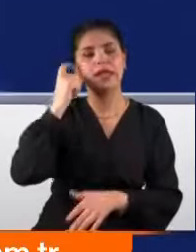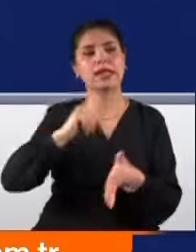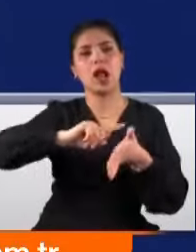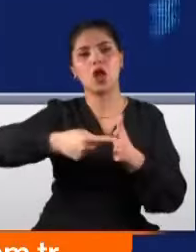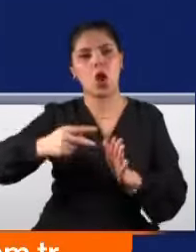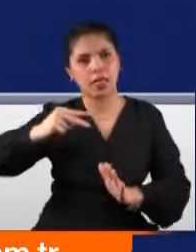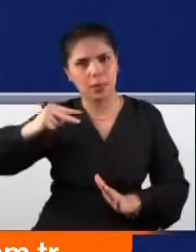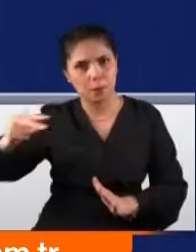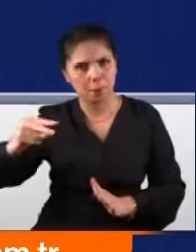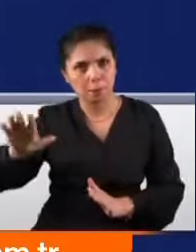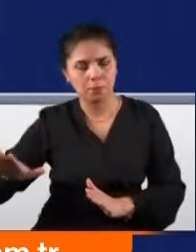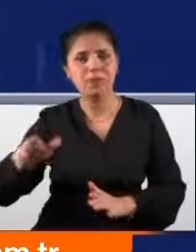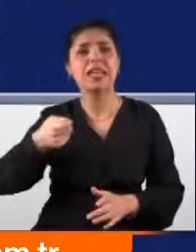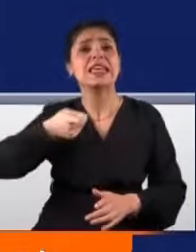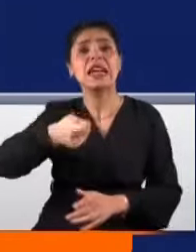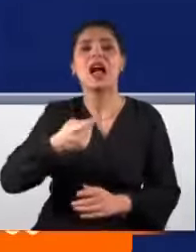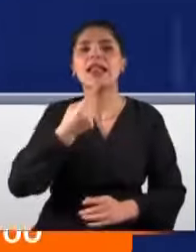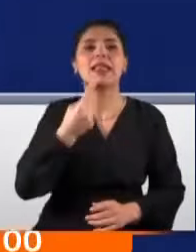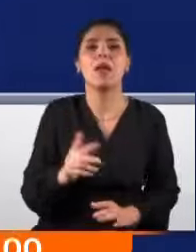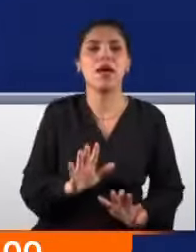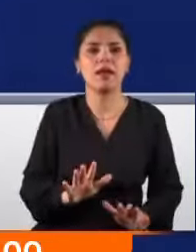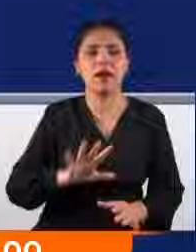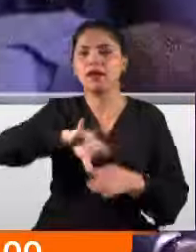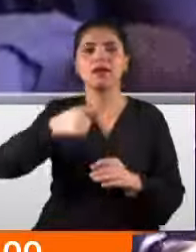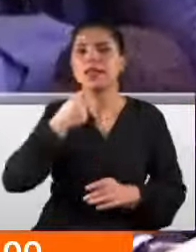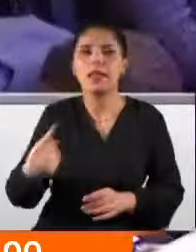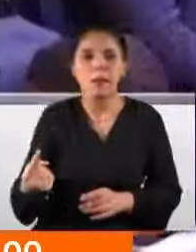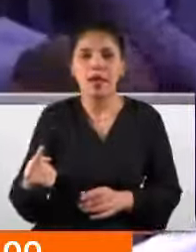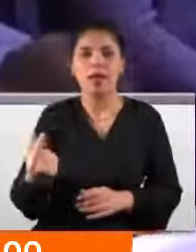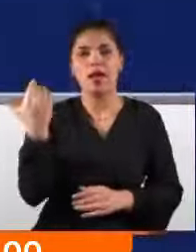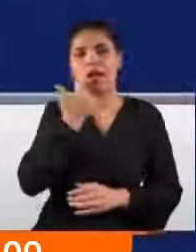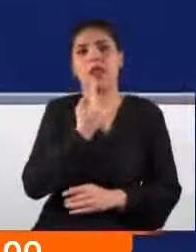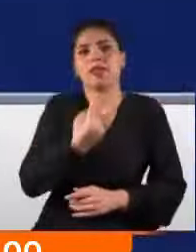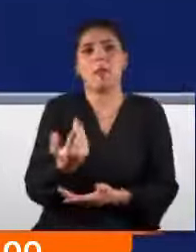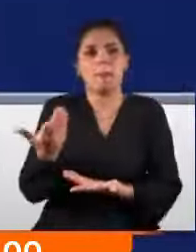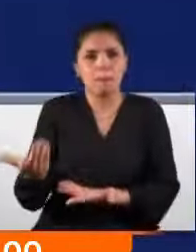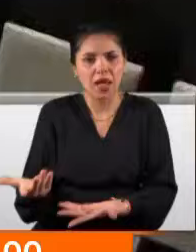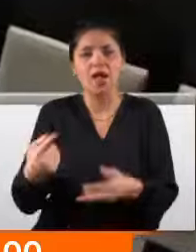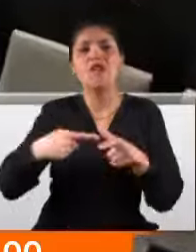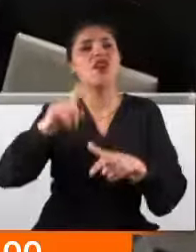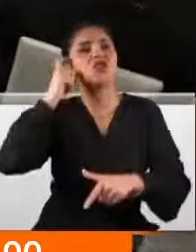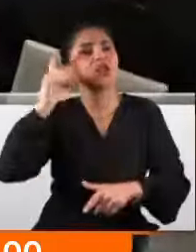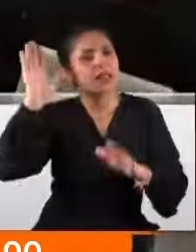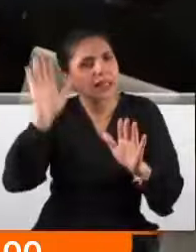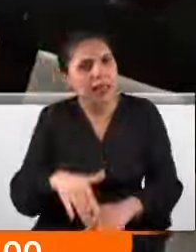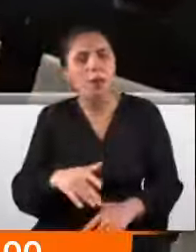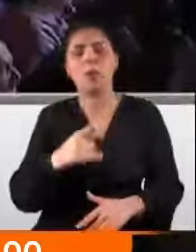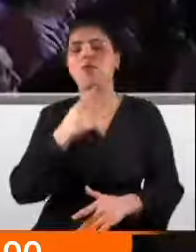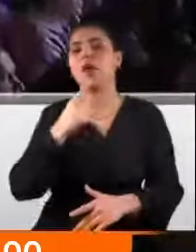katildir, hırsızdır, yalancıdır, faşisttir, korkaktır.